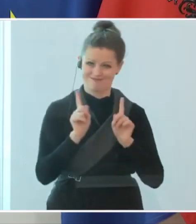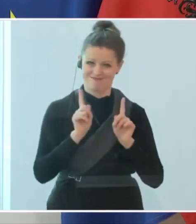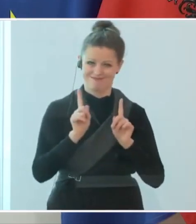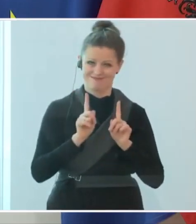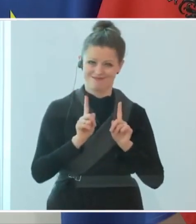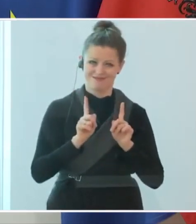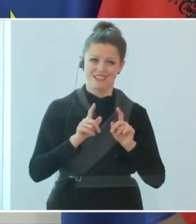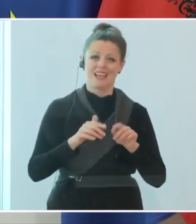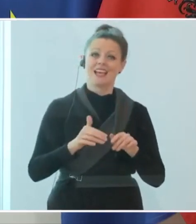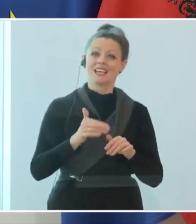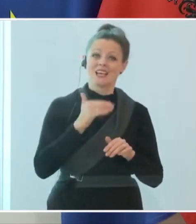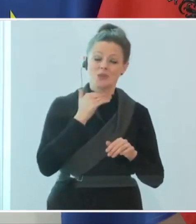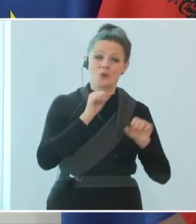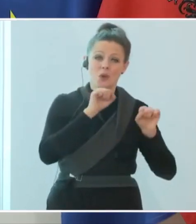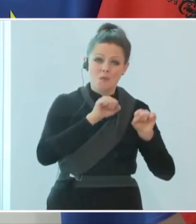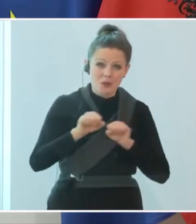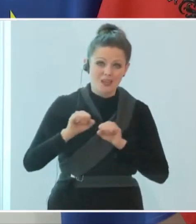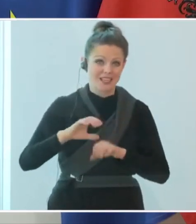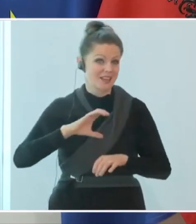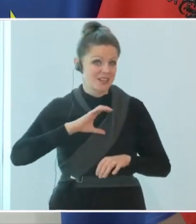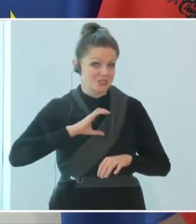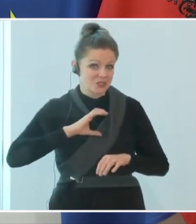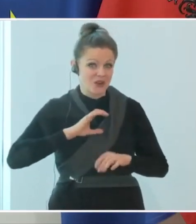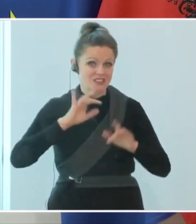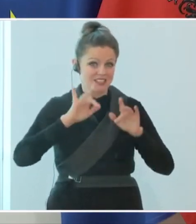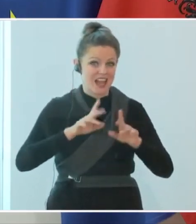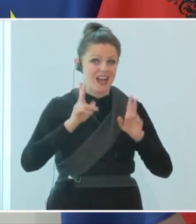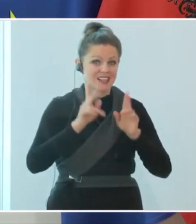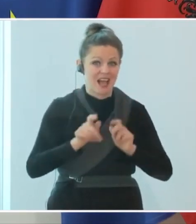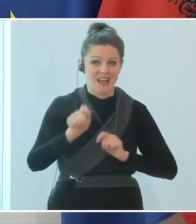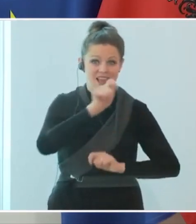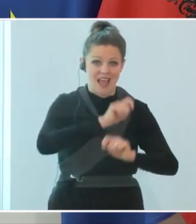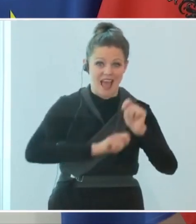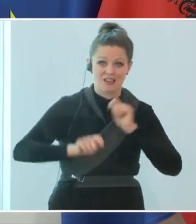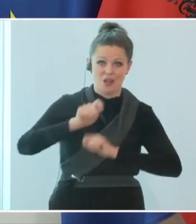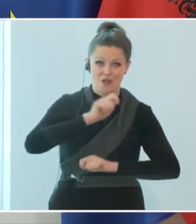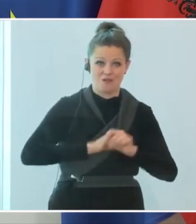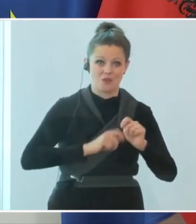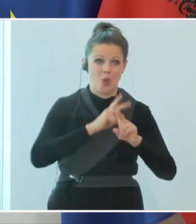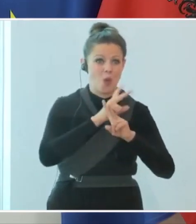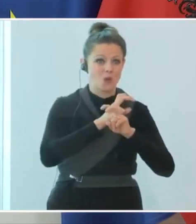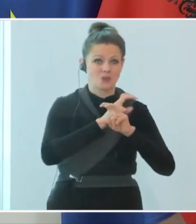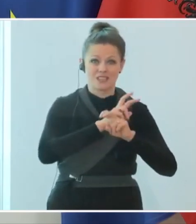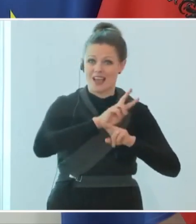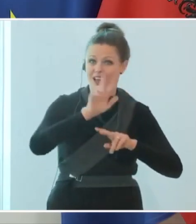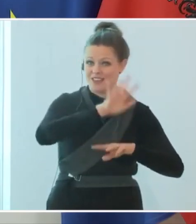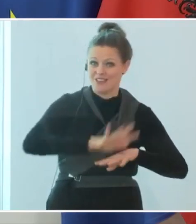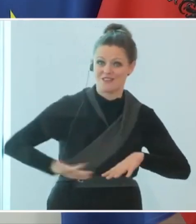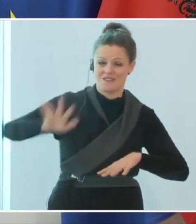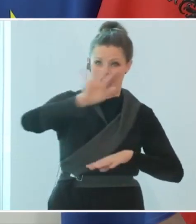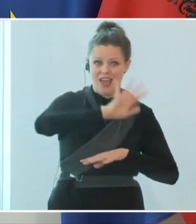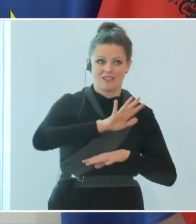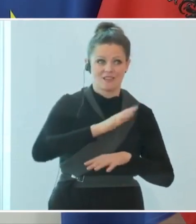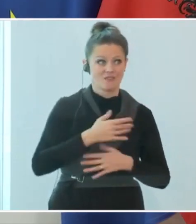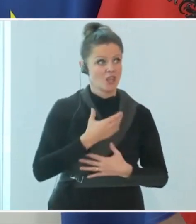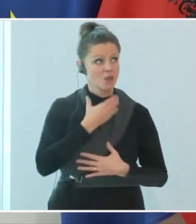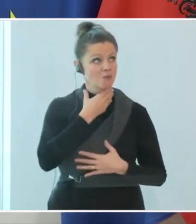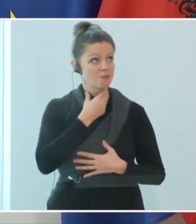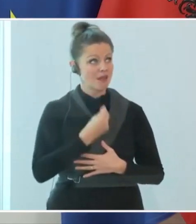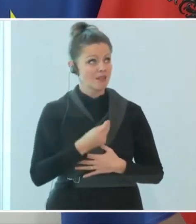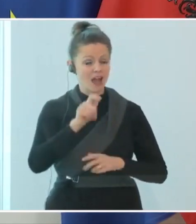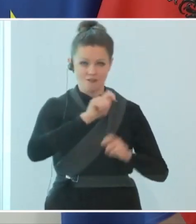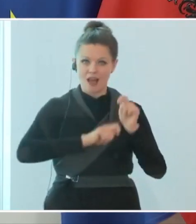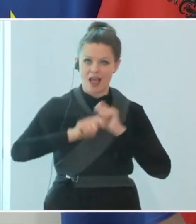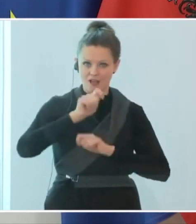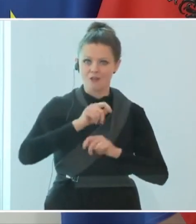Möglichkeiten, Chancen, durch ganz Österreich verteilt ergeben, seinen Einkaufsbedürfnissen nachzukommen. Warum sage ich